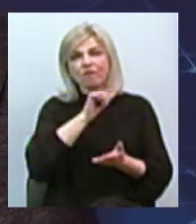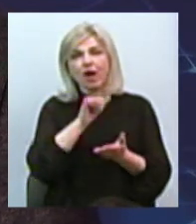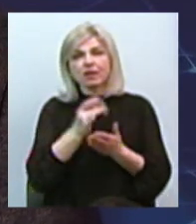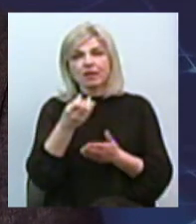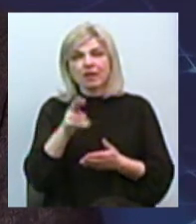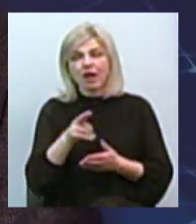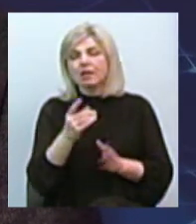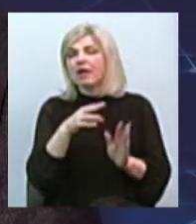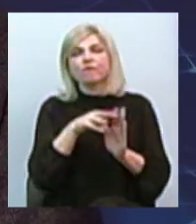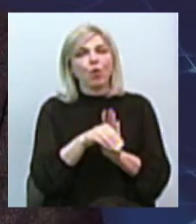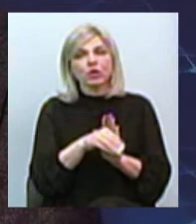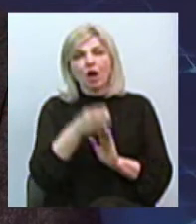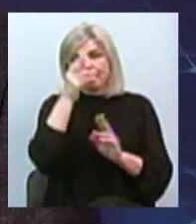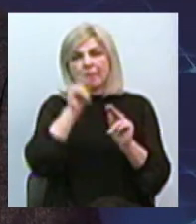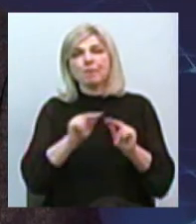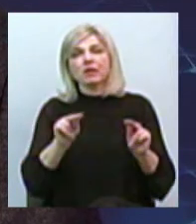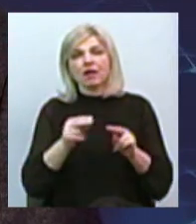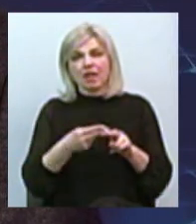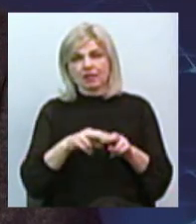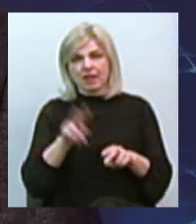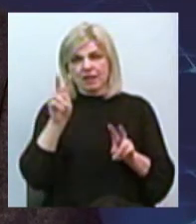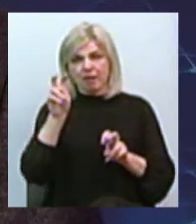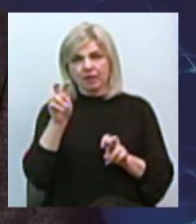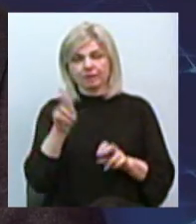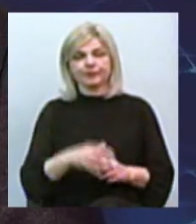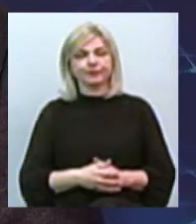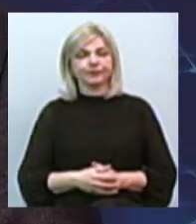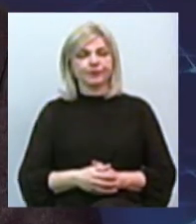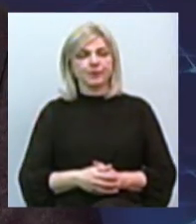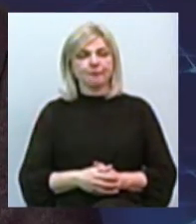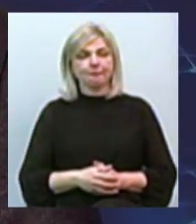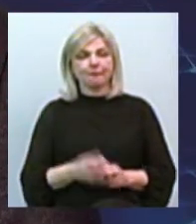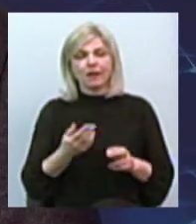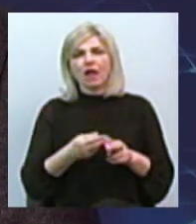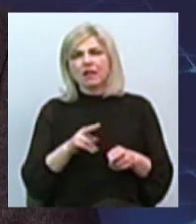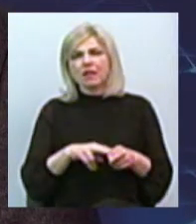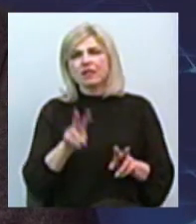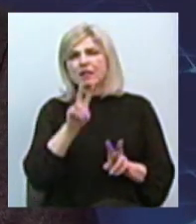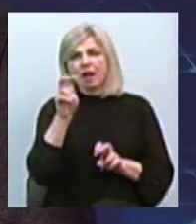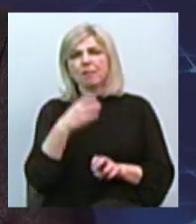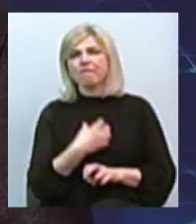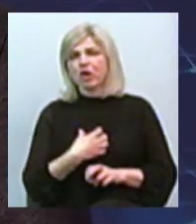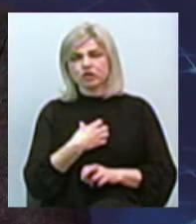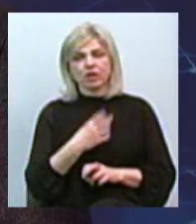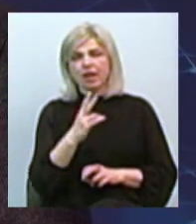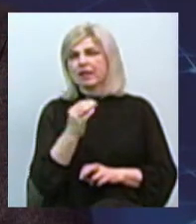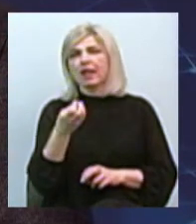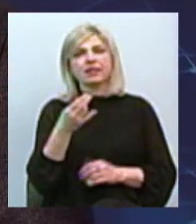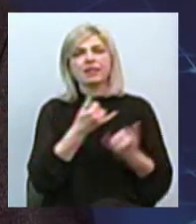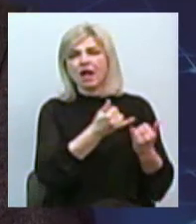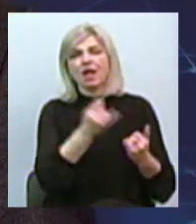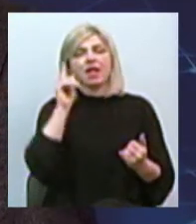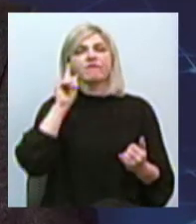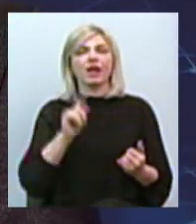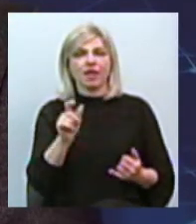преподавання цієї теми. Причем, ведь ця тема важна, скажімо, не для евреів, не